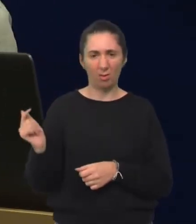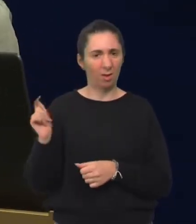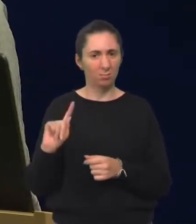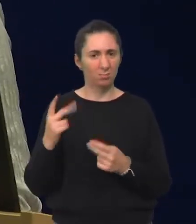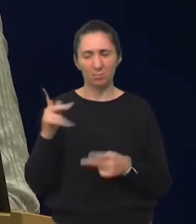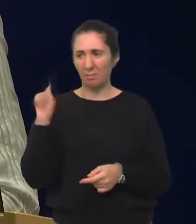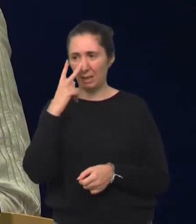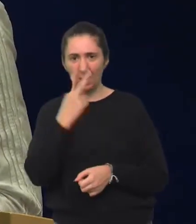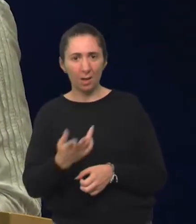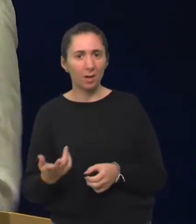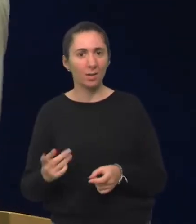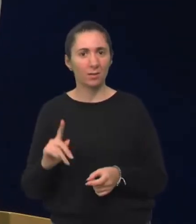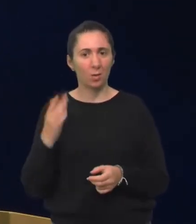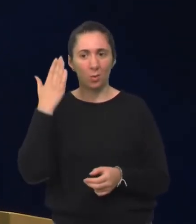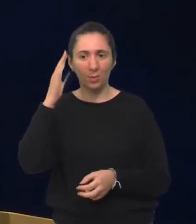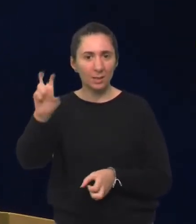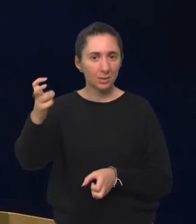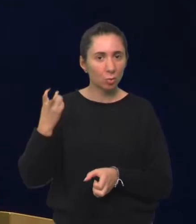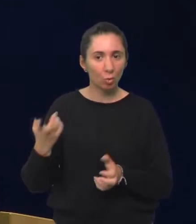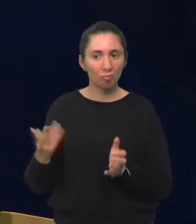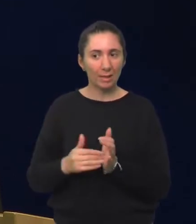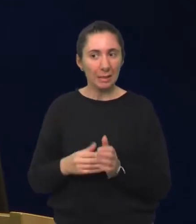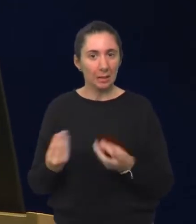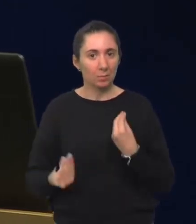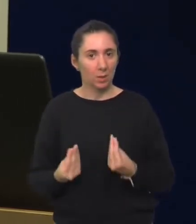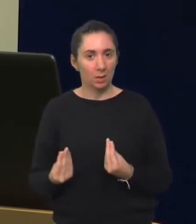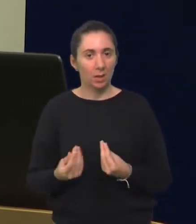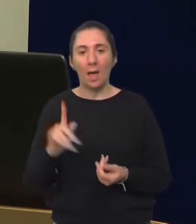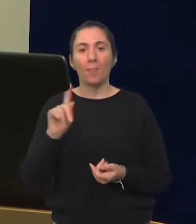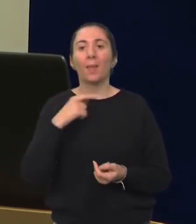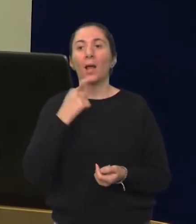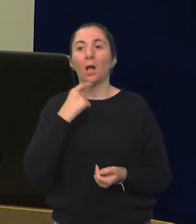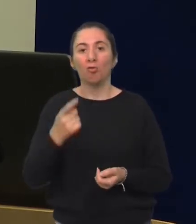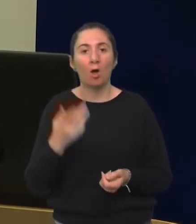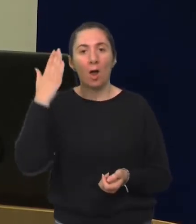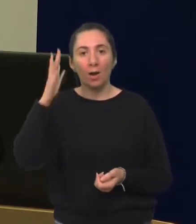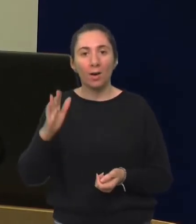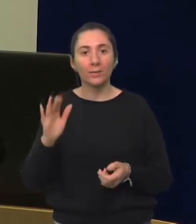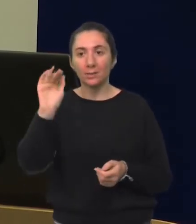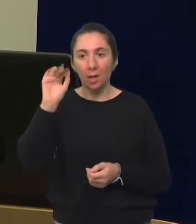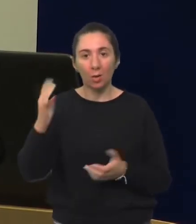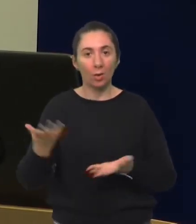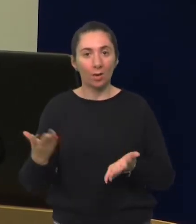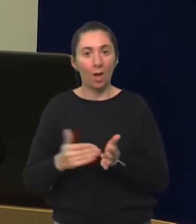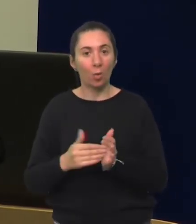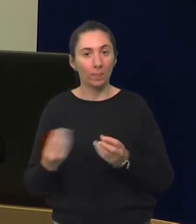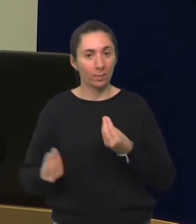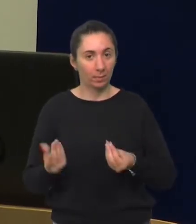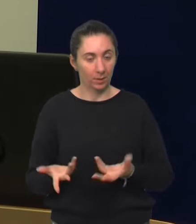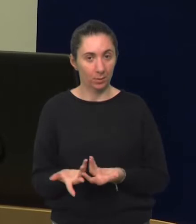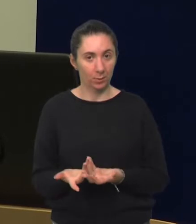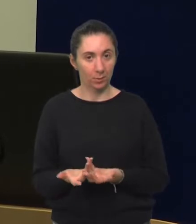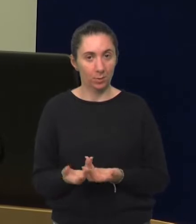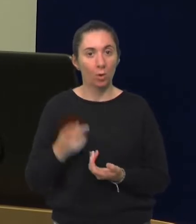koja vas uopće ne gledaju, koja vas ne znaju dozvati kada im nešto treba, pri tom ne mislim doslovno dozvati, ali ne znaju vam signalizirati da im nešto treba